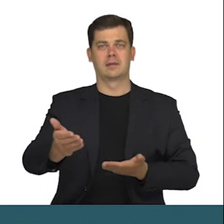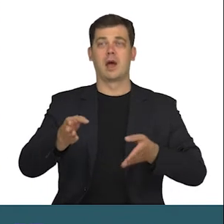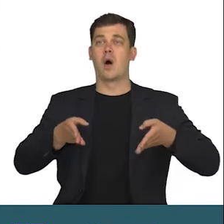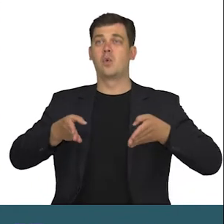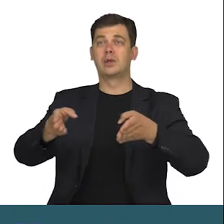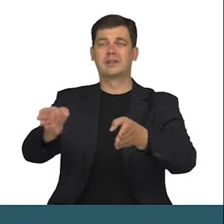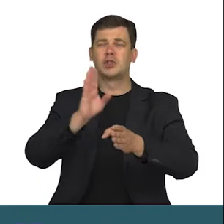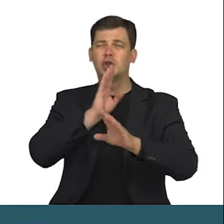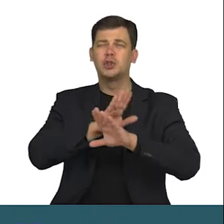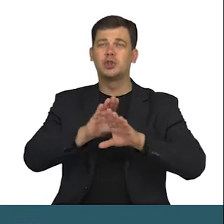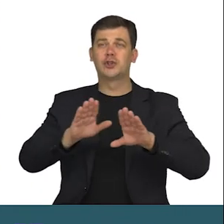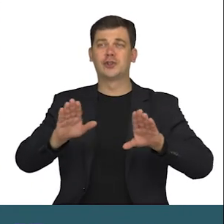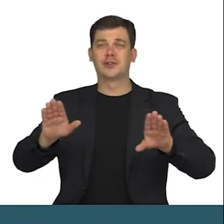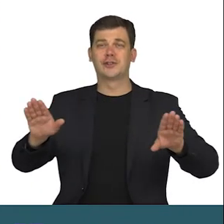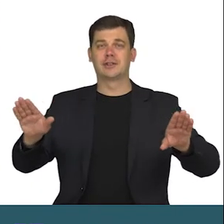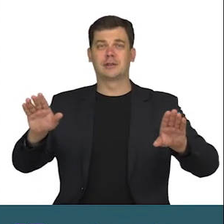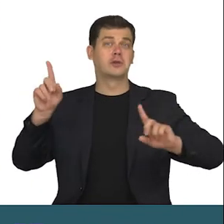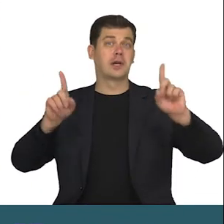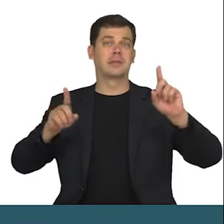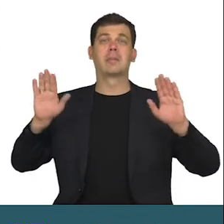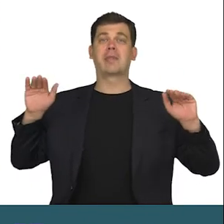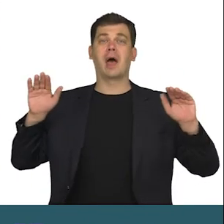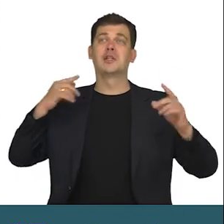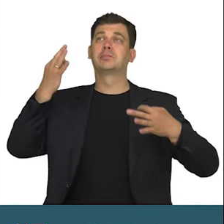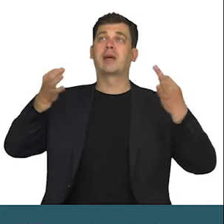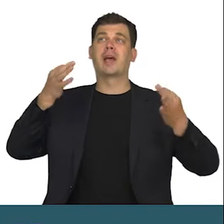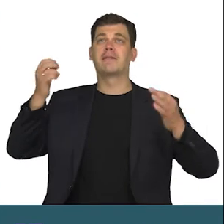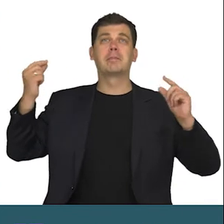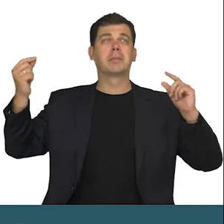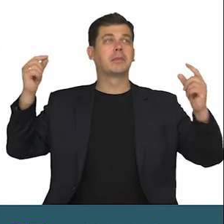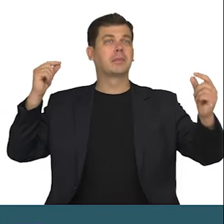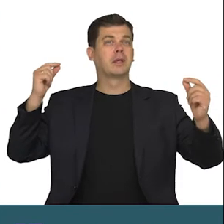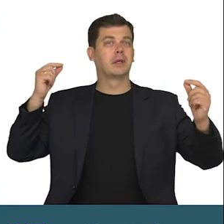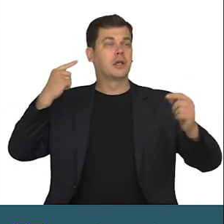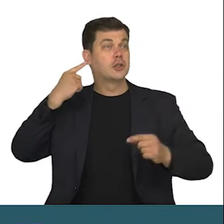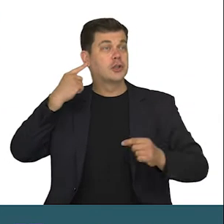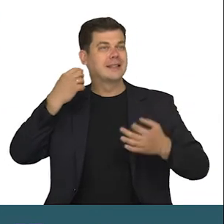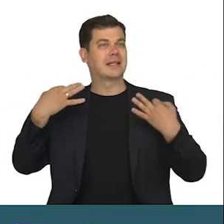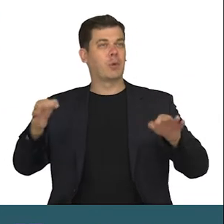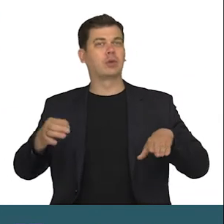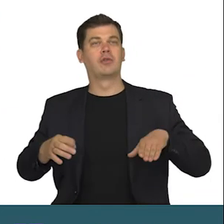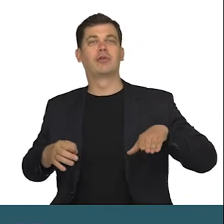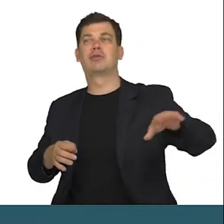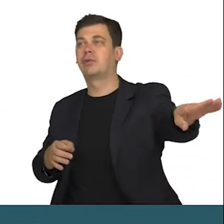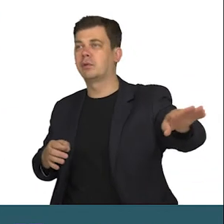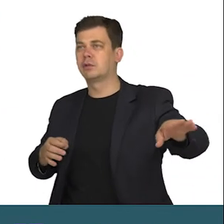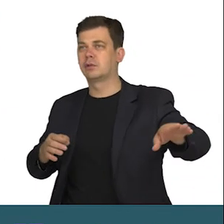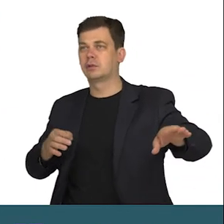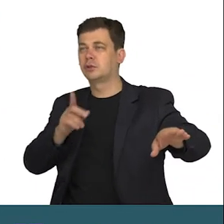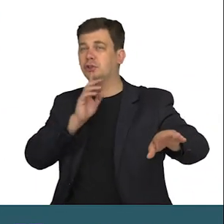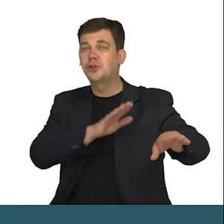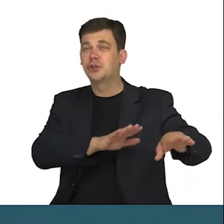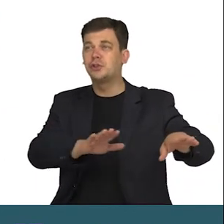ulicy totalna cisza. Czasem ptak zaśpiewa. Gdzieś w oddali odjechał samochód. Cisza.